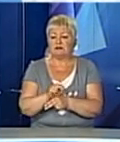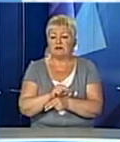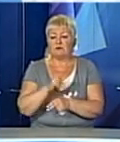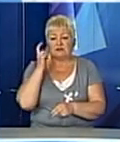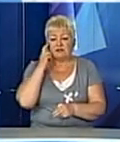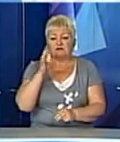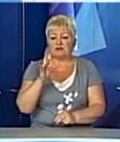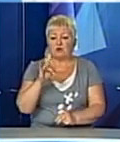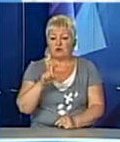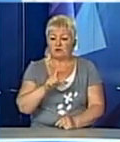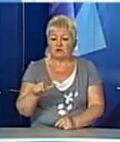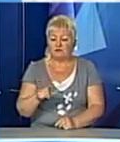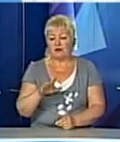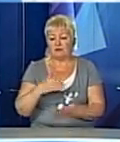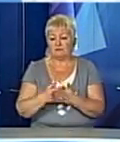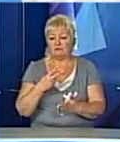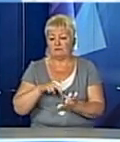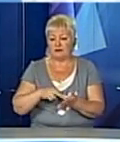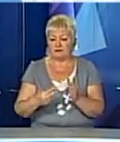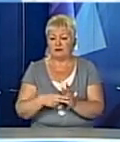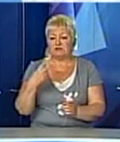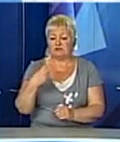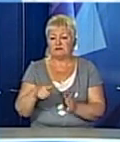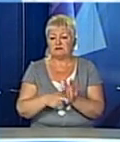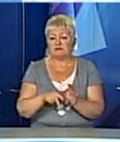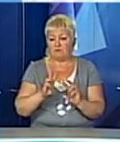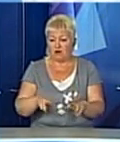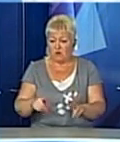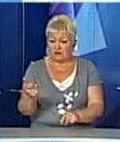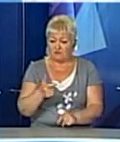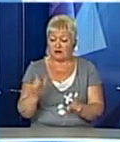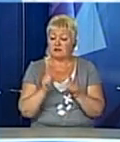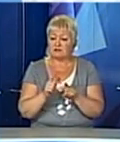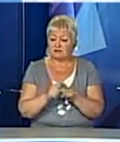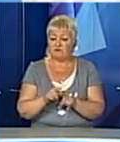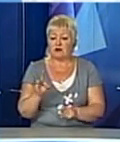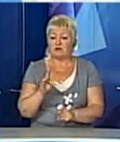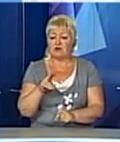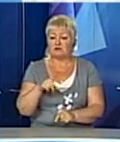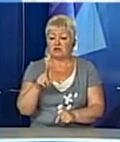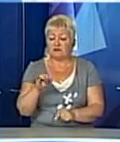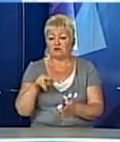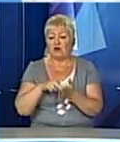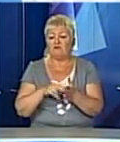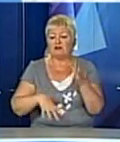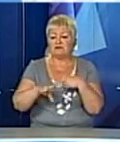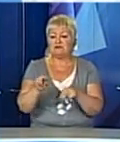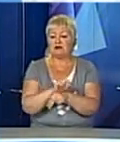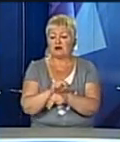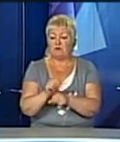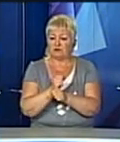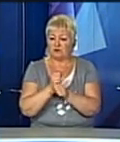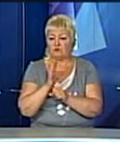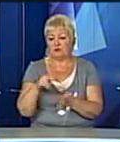Росу Русових передбачено 27 мільйонів гривень. Однак, за словами Романа Заріцького, вартість усіх ремонтних робіт